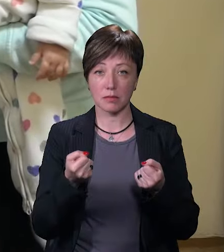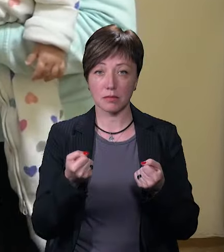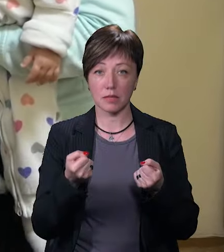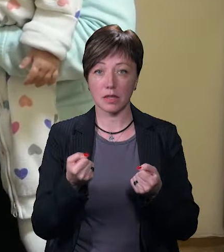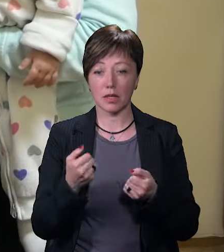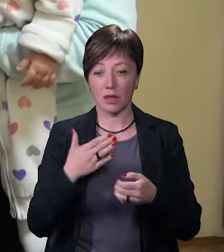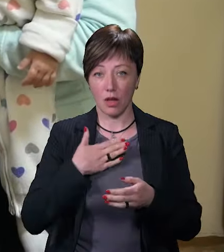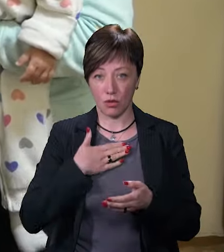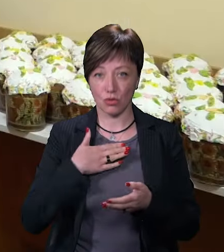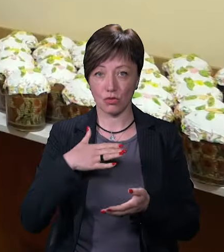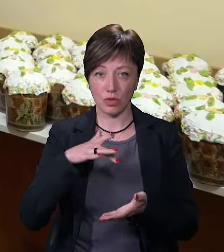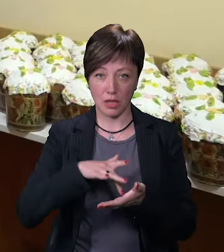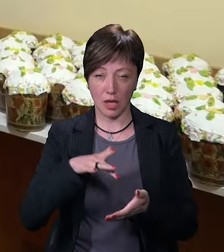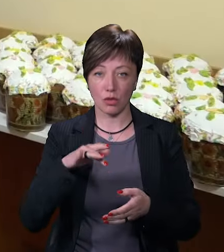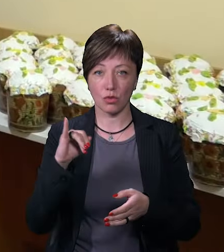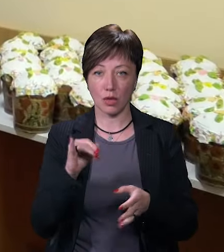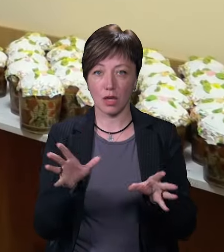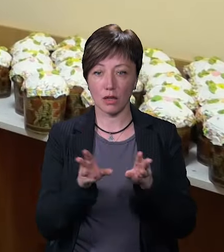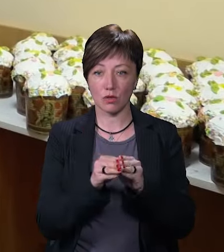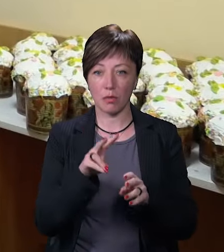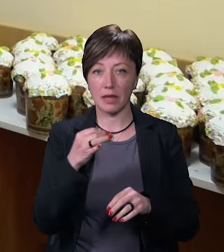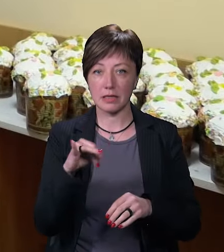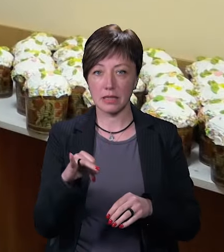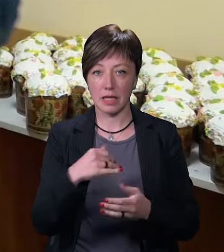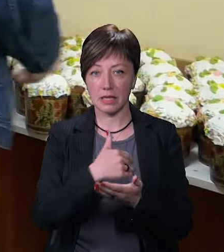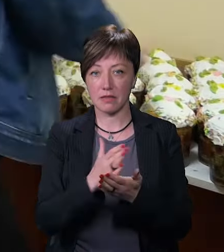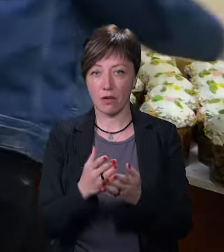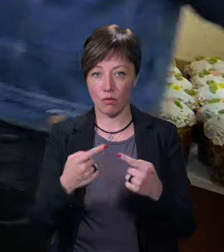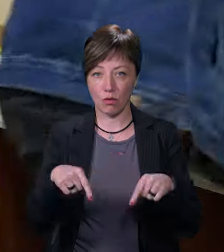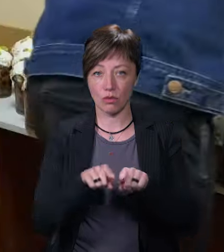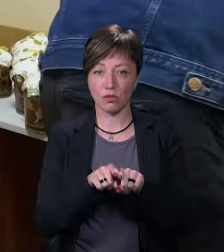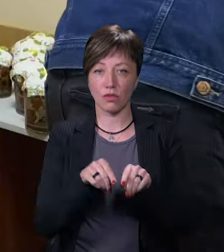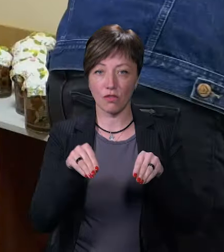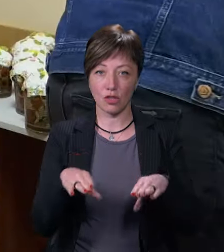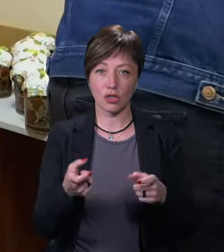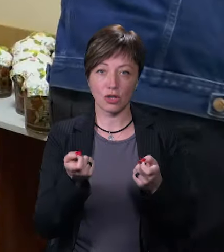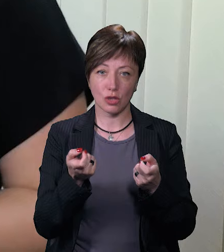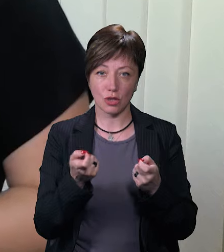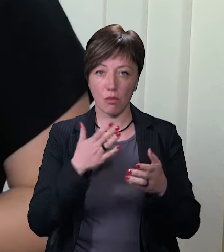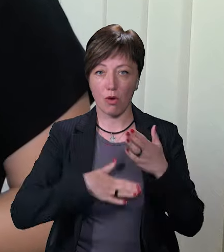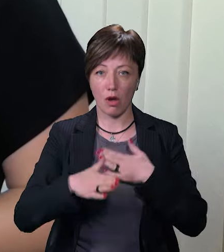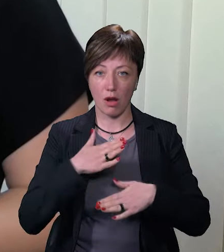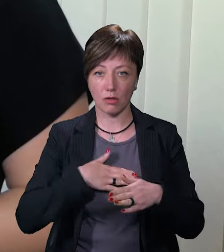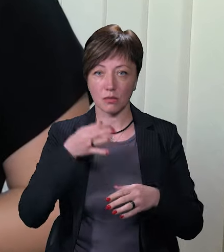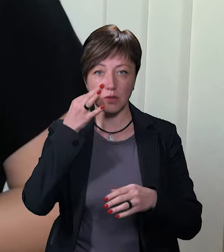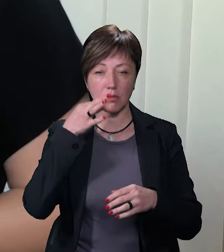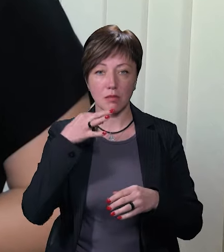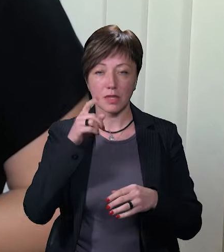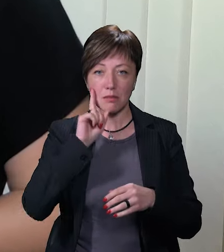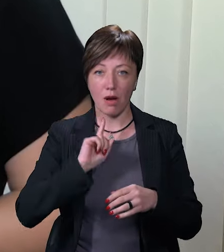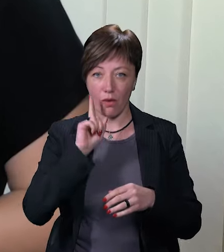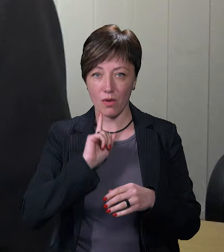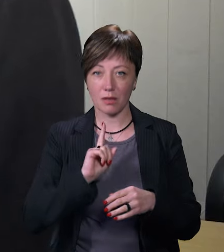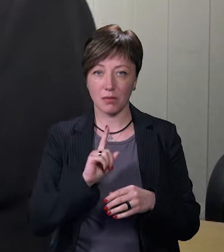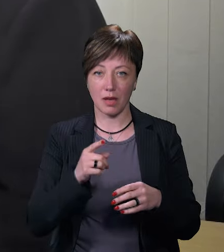боку Центру соціальних служб. І разом із ліцеєм сфери послуг вирішили трішечки порадувати їх смаколиками і